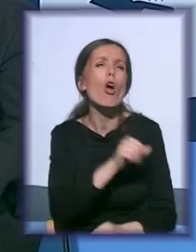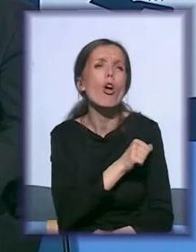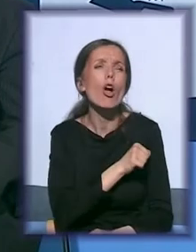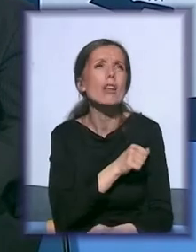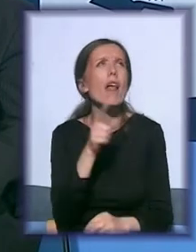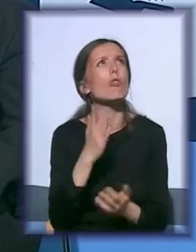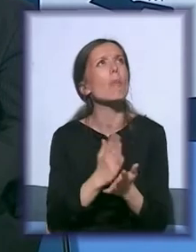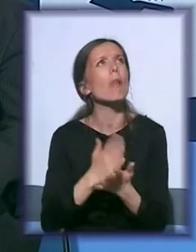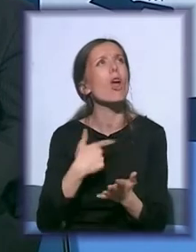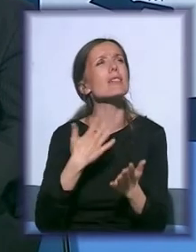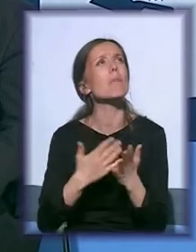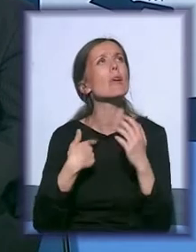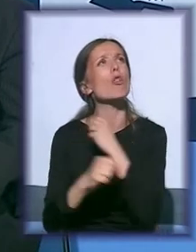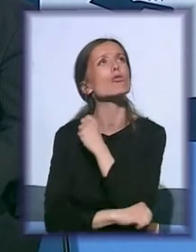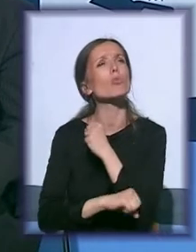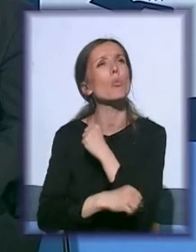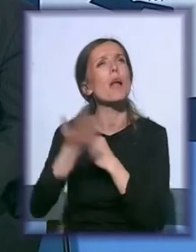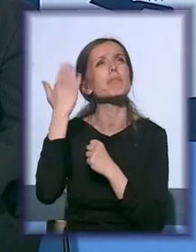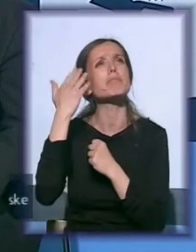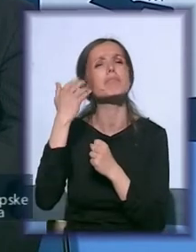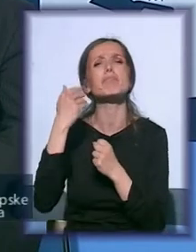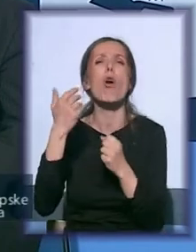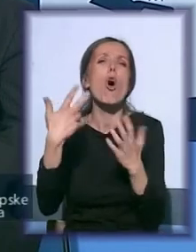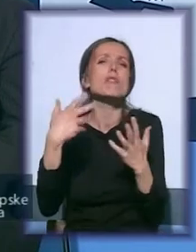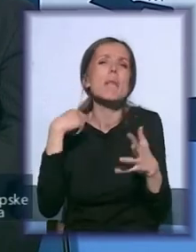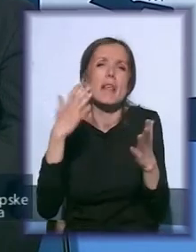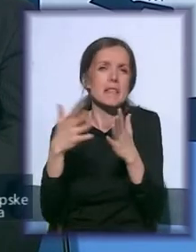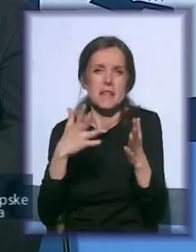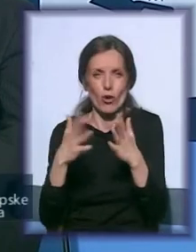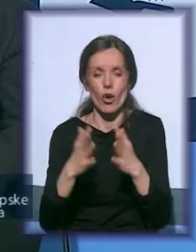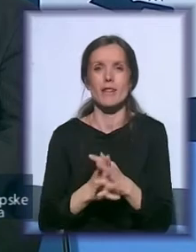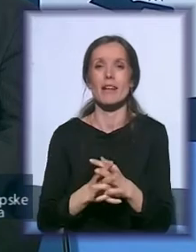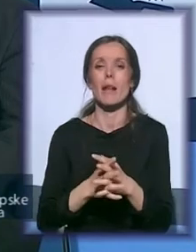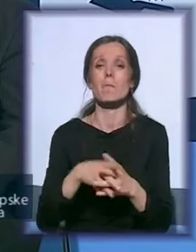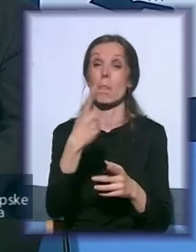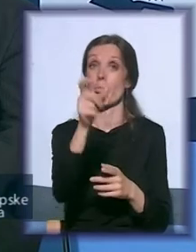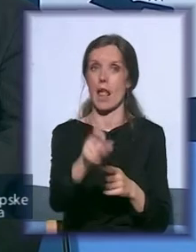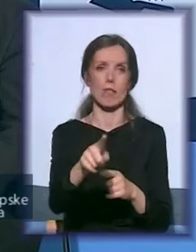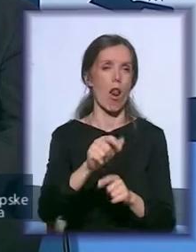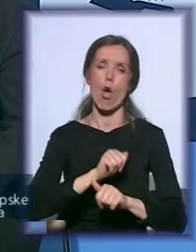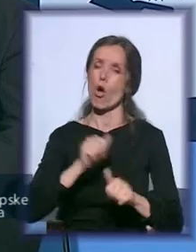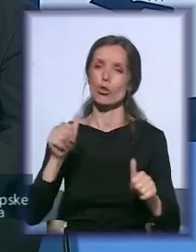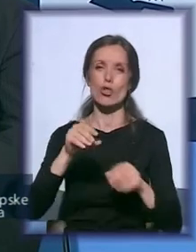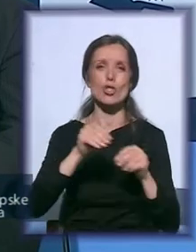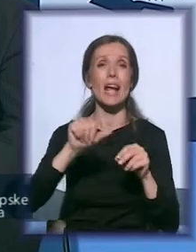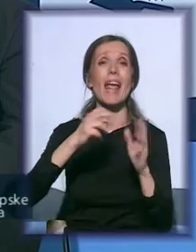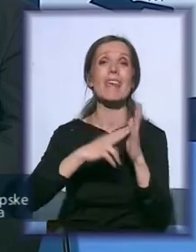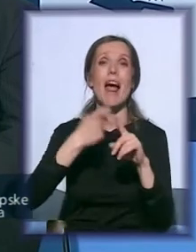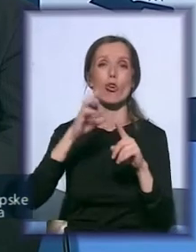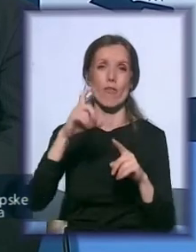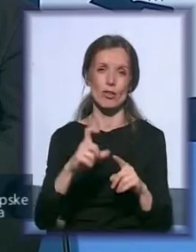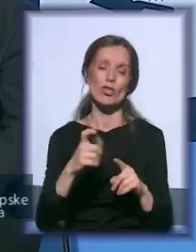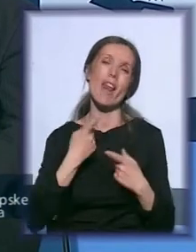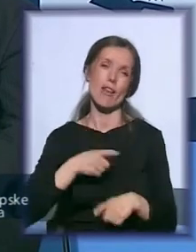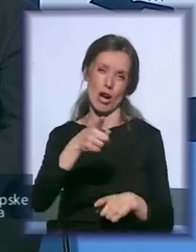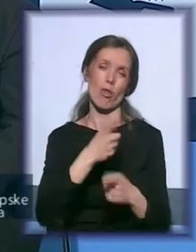je bilo, ja sam tad bio student, znači to je negde 80-ih godina. To je odličan jedan šahista Janković, on je nažalost